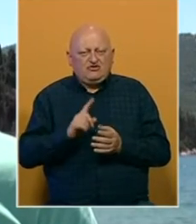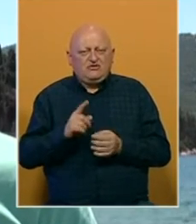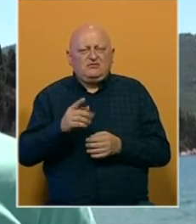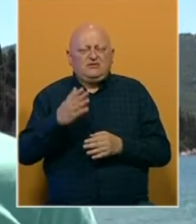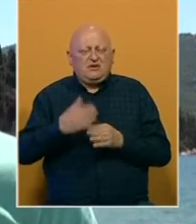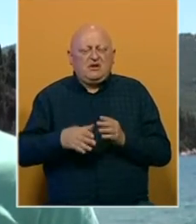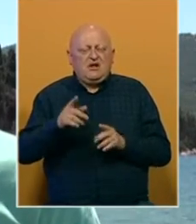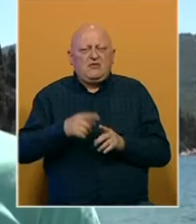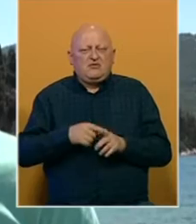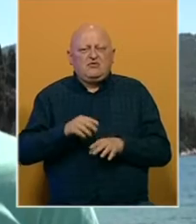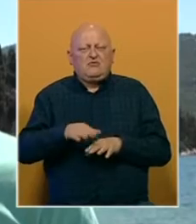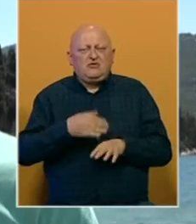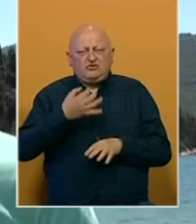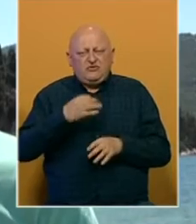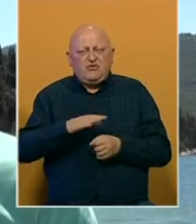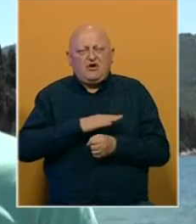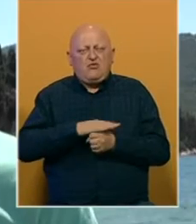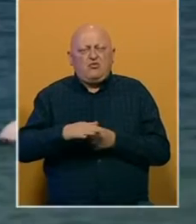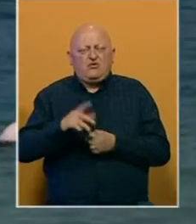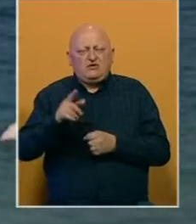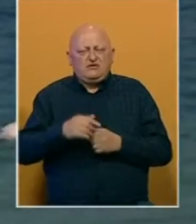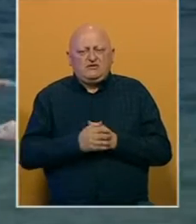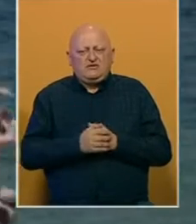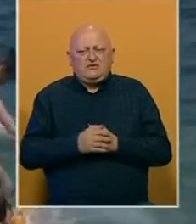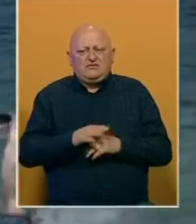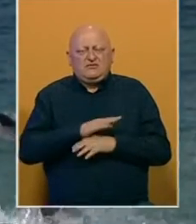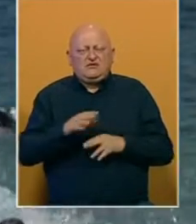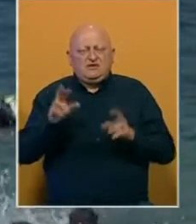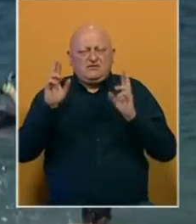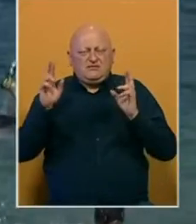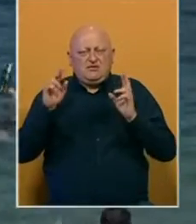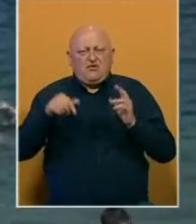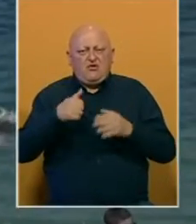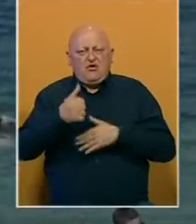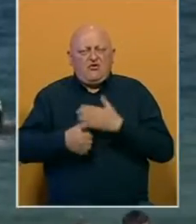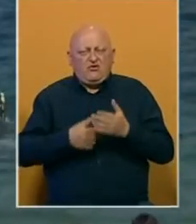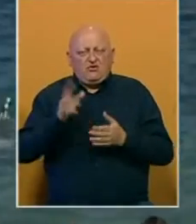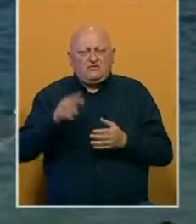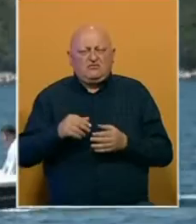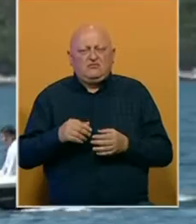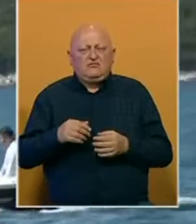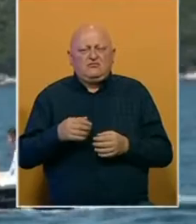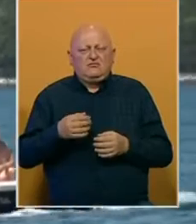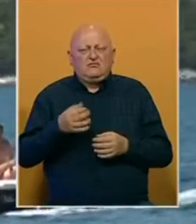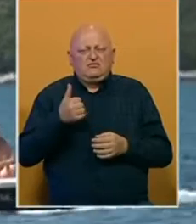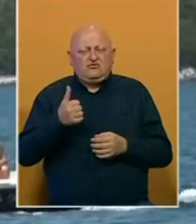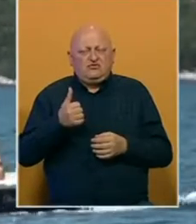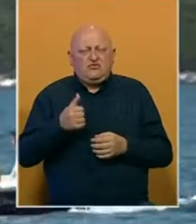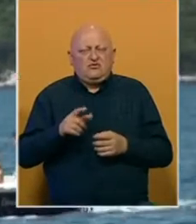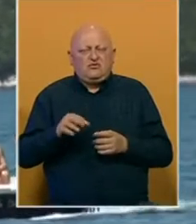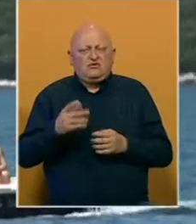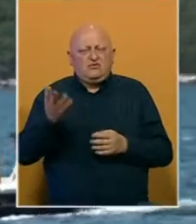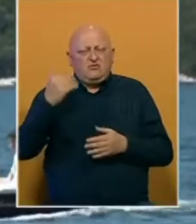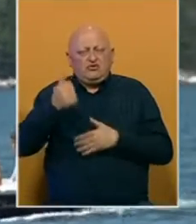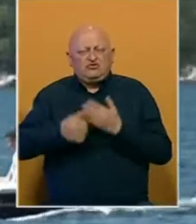na kraju mjeseca već počinje bolja populjenost i bolje rezervacije. Sa onom čemu se nadamo da ćemo ovdje godine imati i postsezonu, nakon što prošle